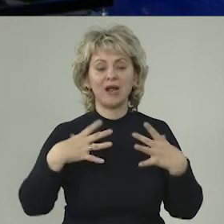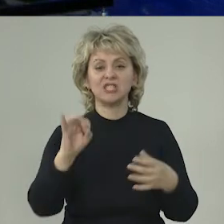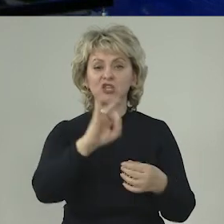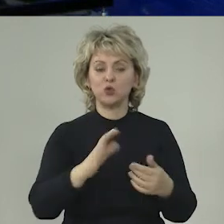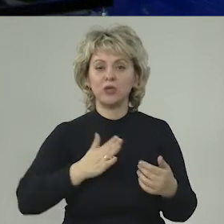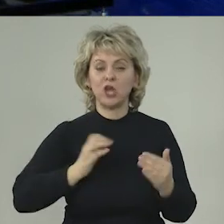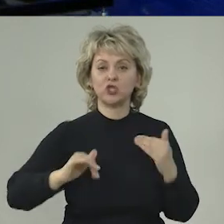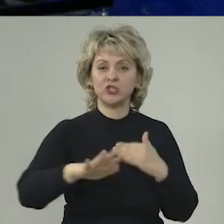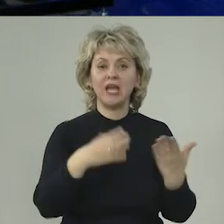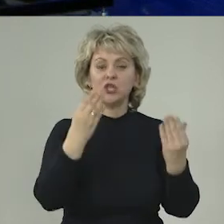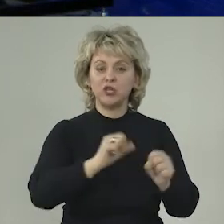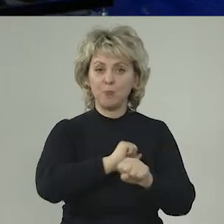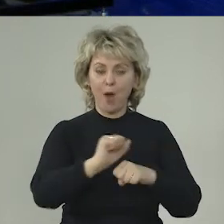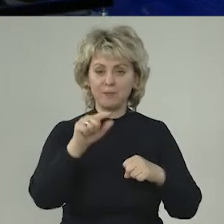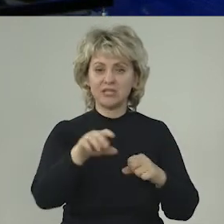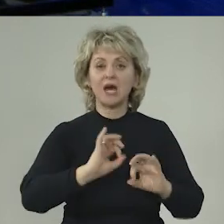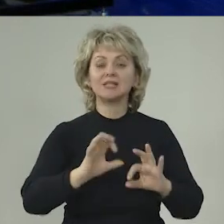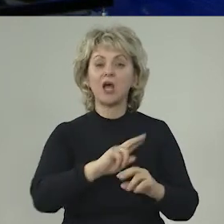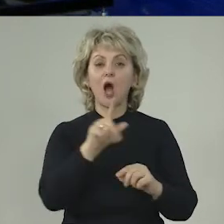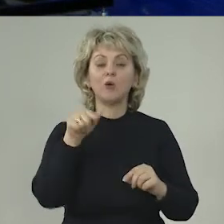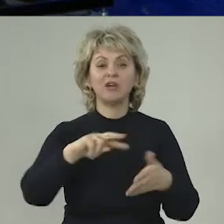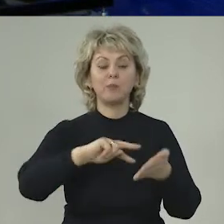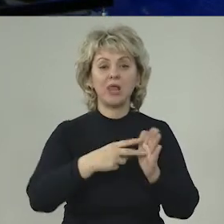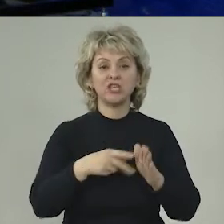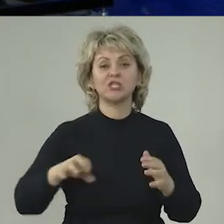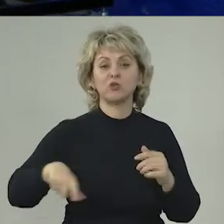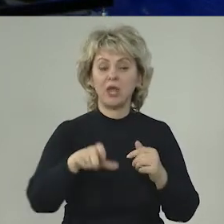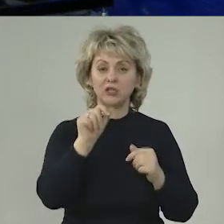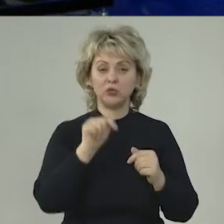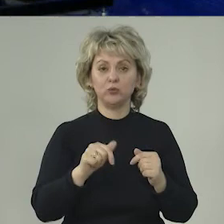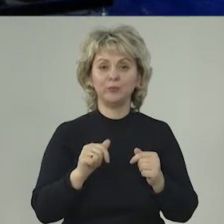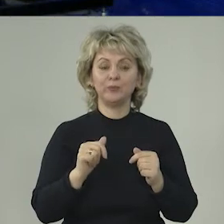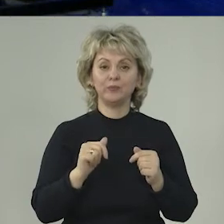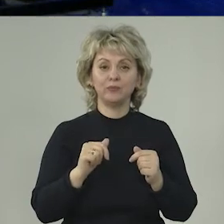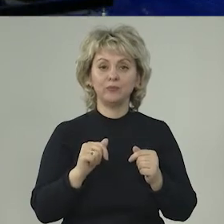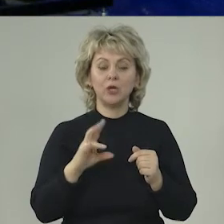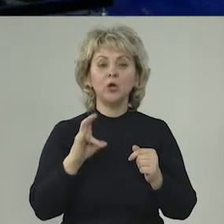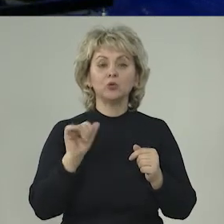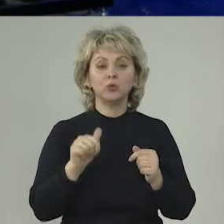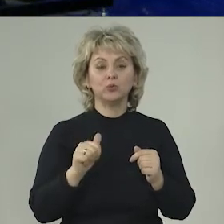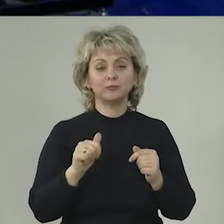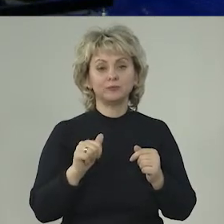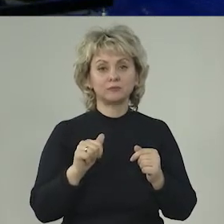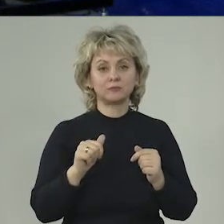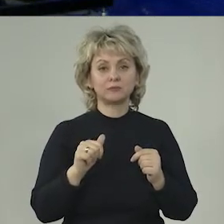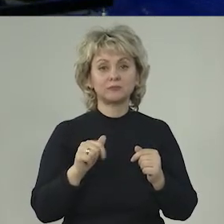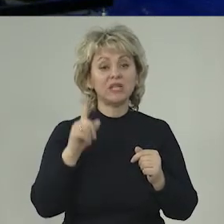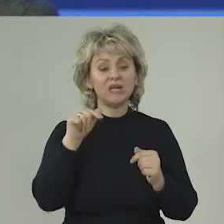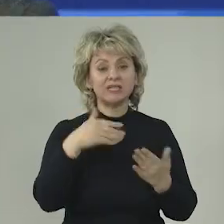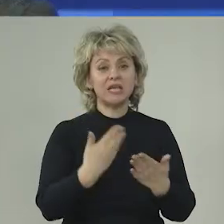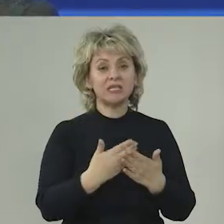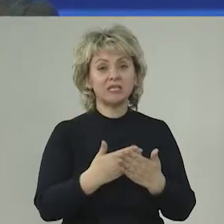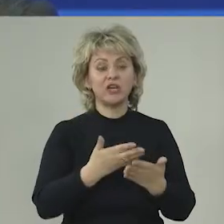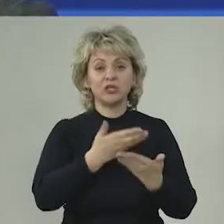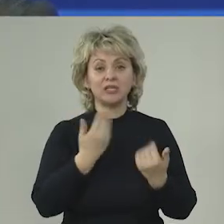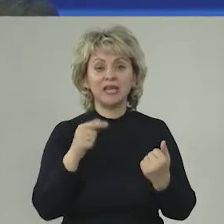праздник в истории нашей страны. Это День Победы. Расскажите, как он планируется на Дану? Ну, вы знаете,